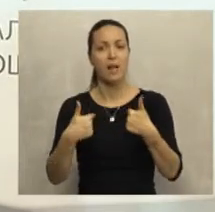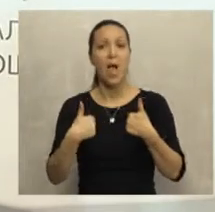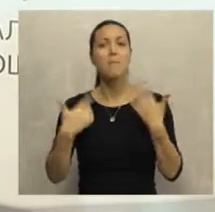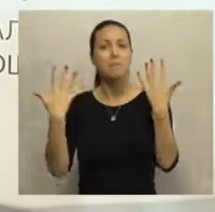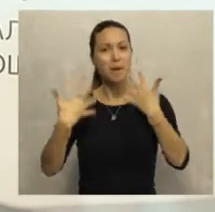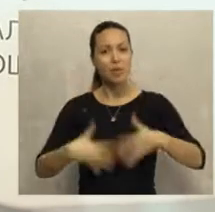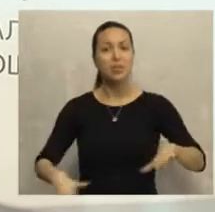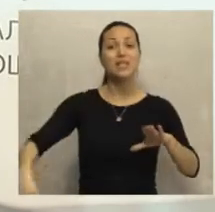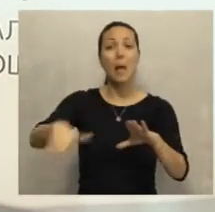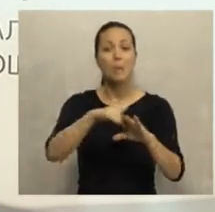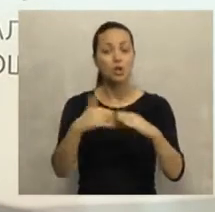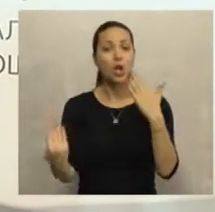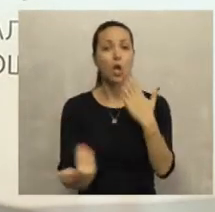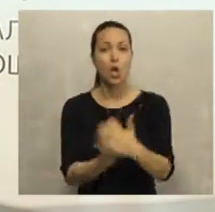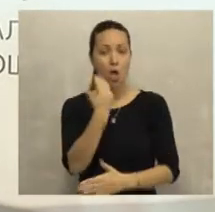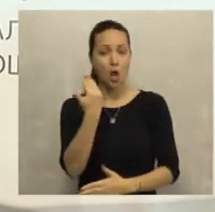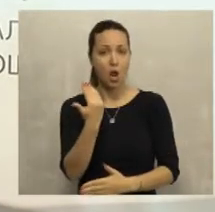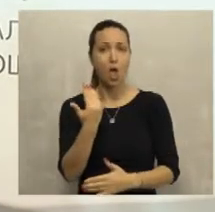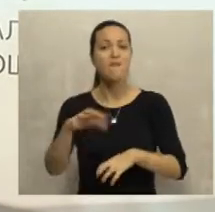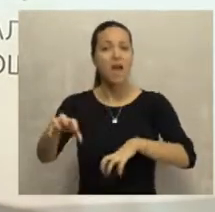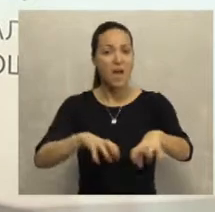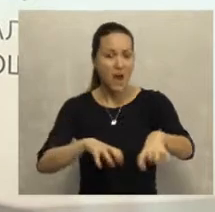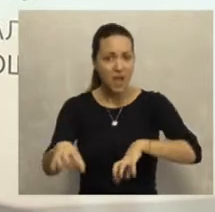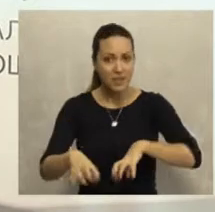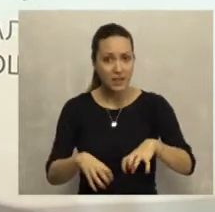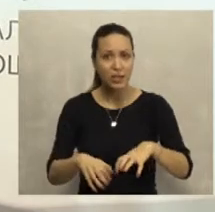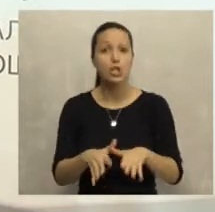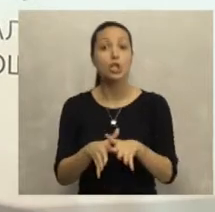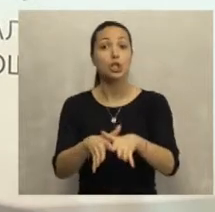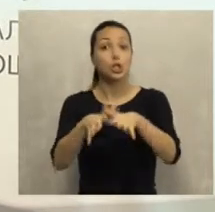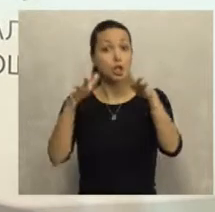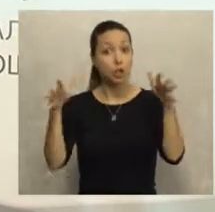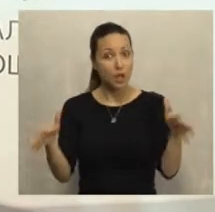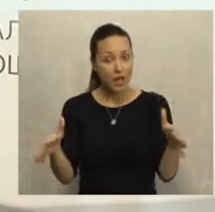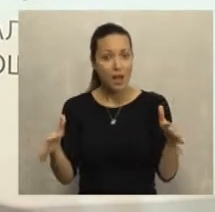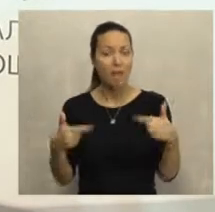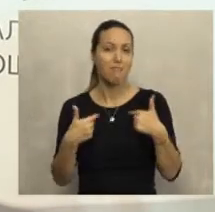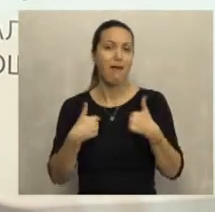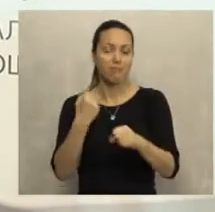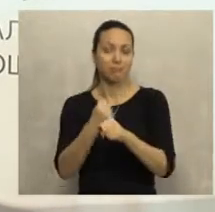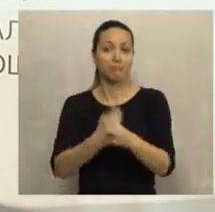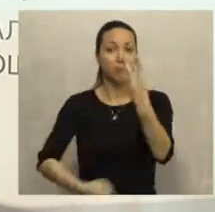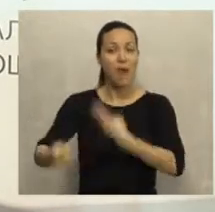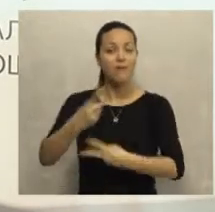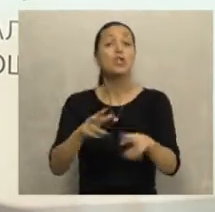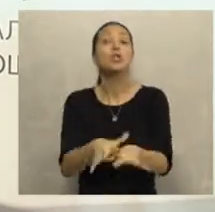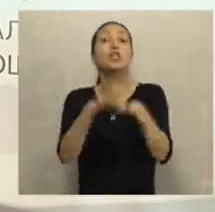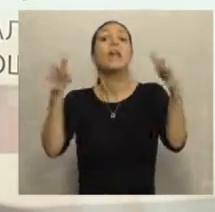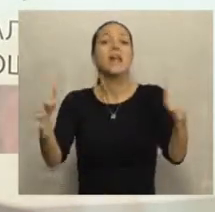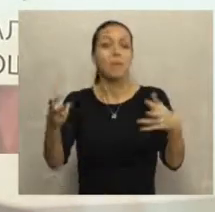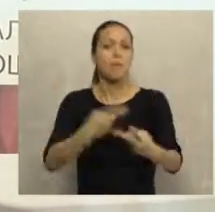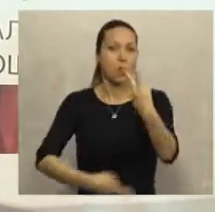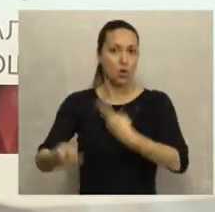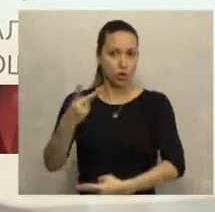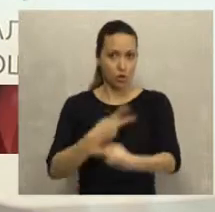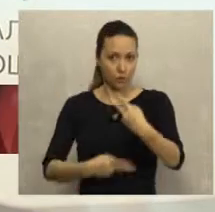nama preduzetnicima da zapošljavamo nove radnike i da samim tim širimo. Ja se bavim proizvodnjom pa onda